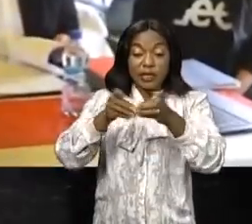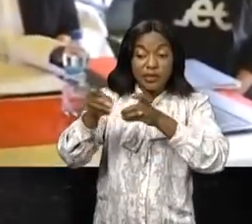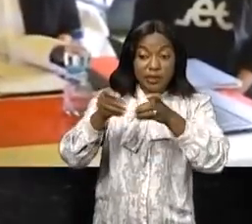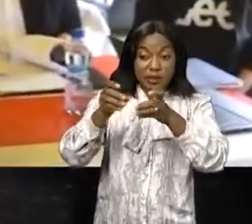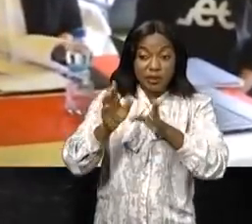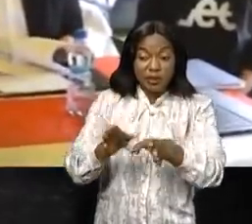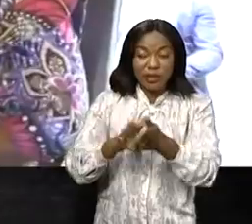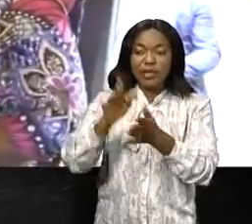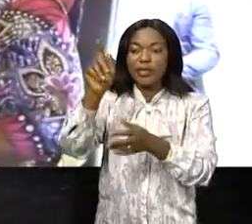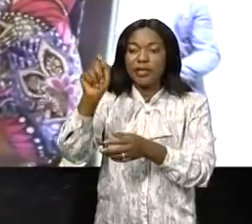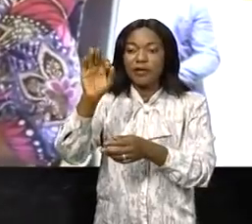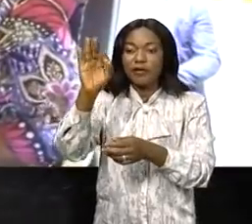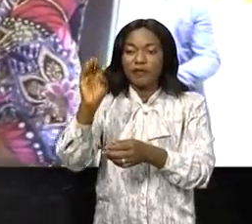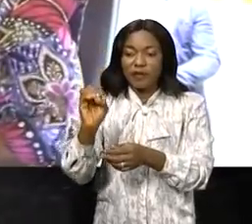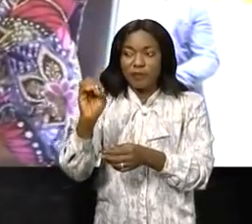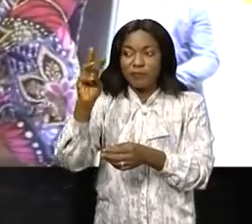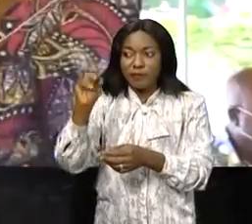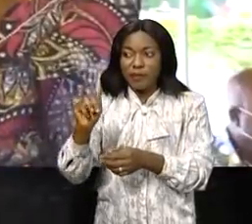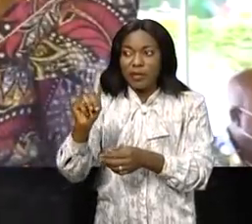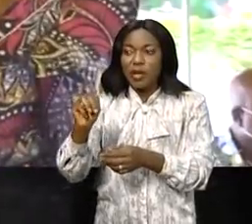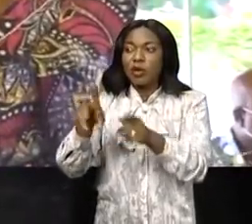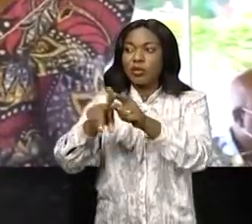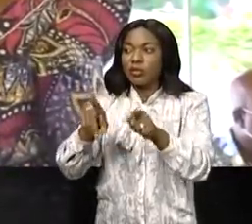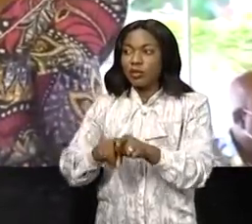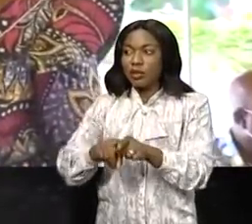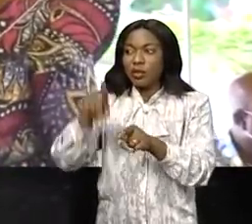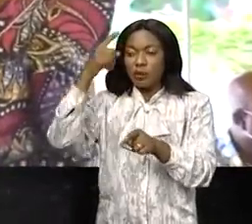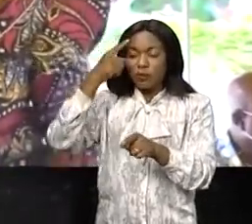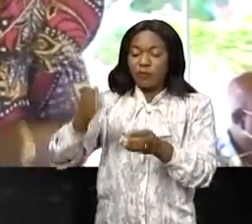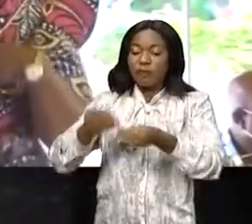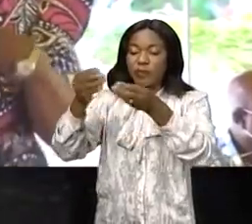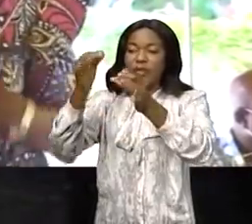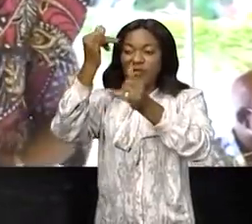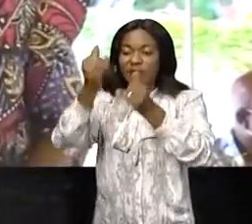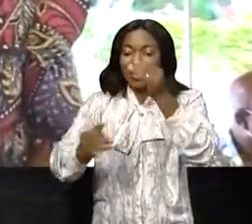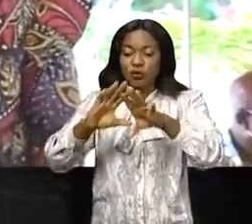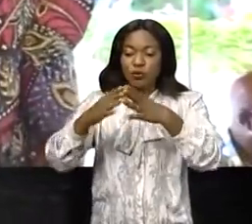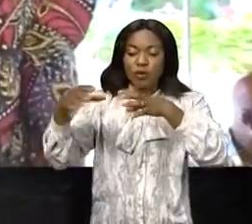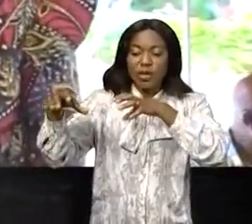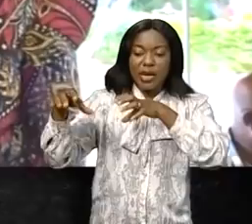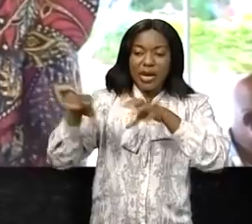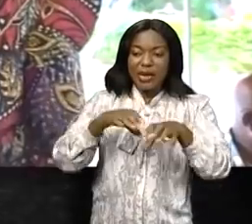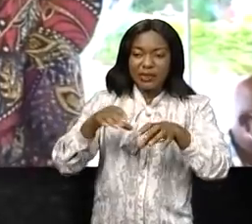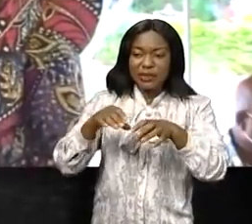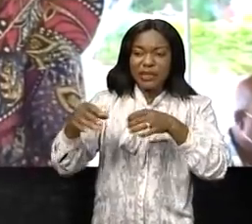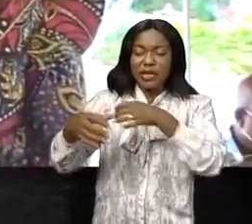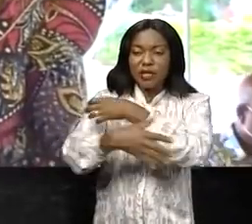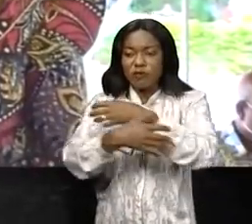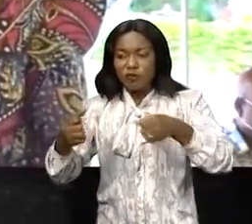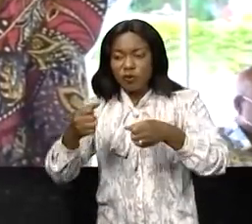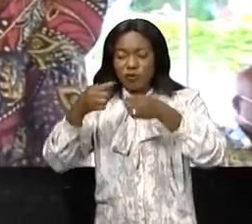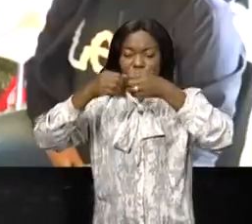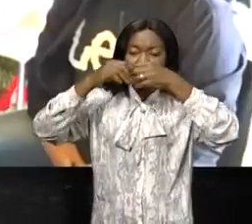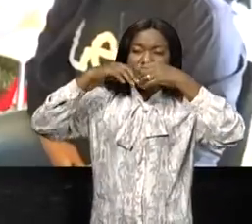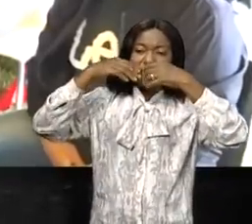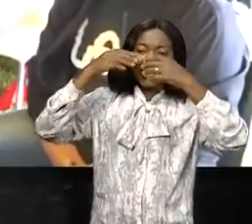TFM, Masuka Saïni, a pris les résolutions fermes pour mettre fin à ces actes de vandalisme, des natures à décourager